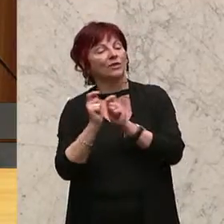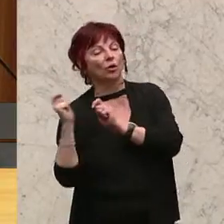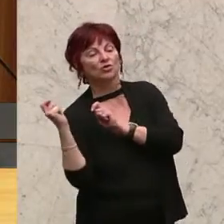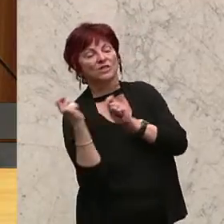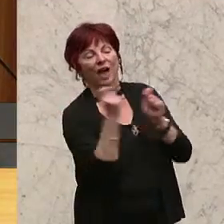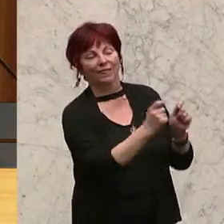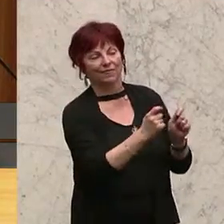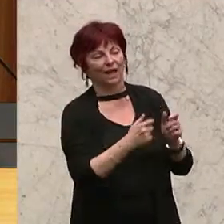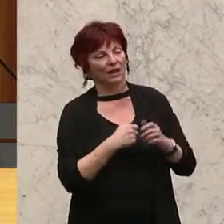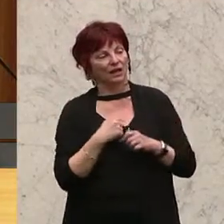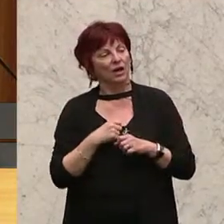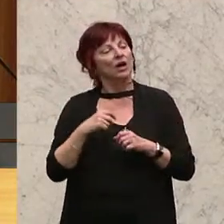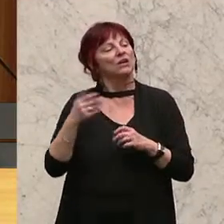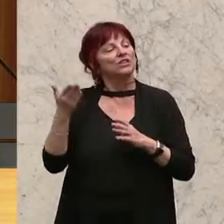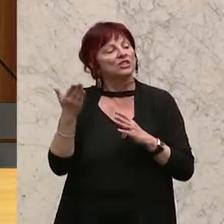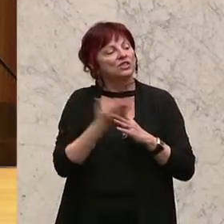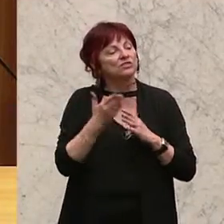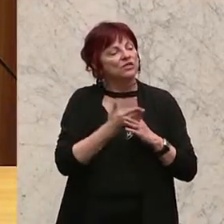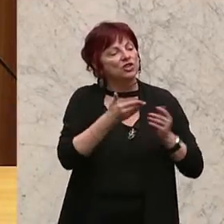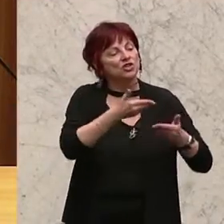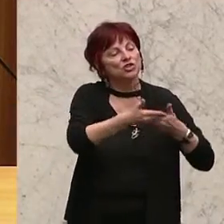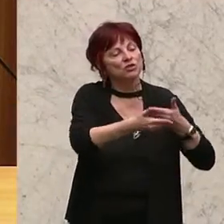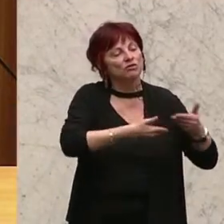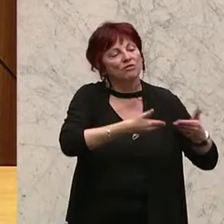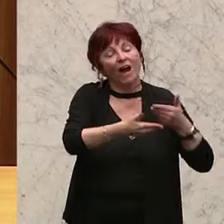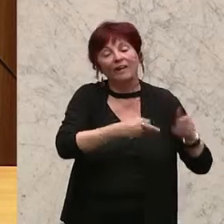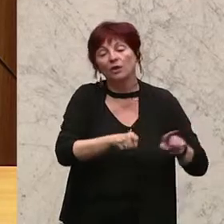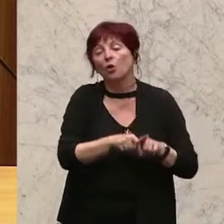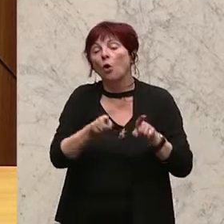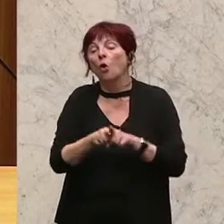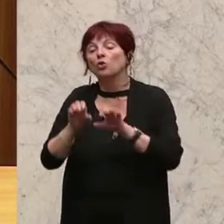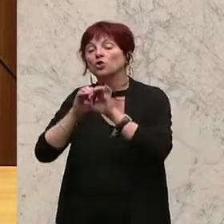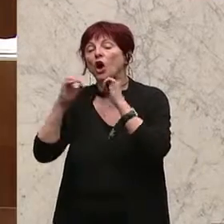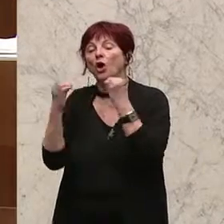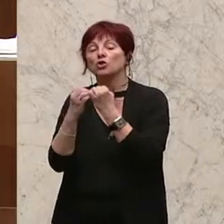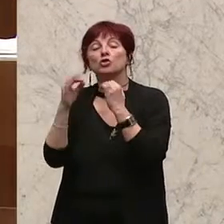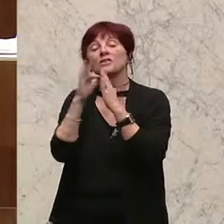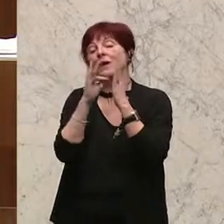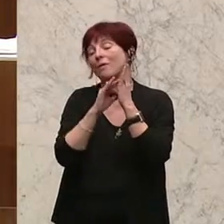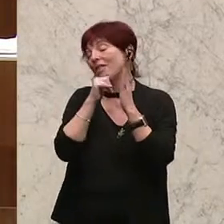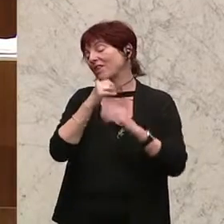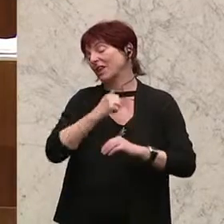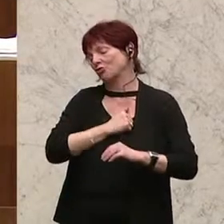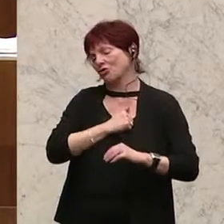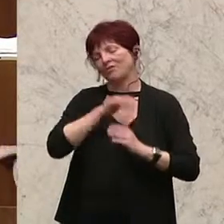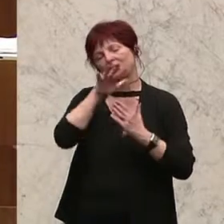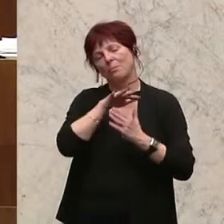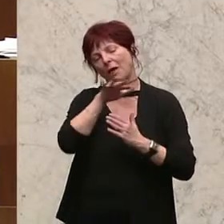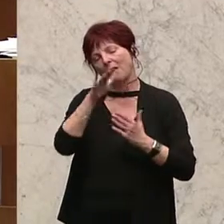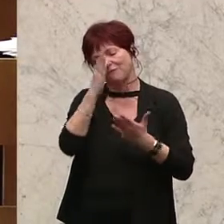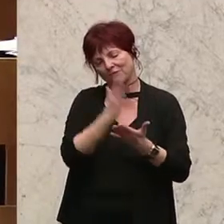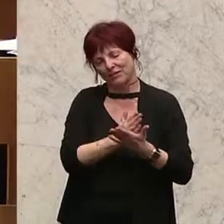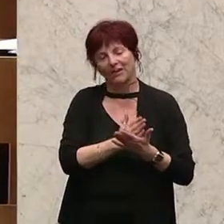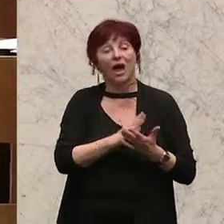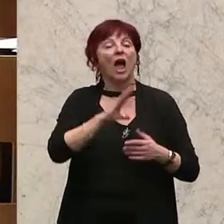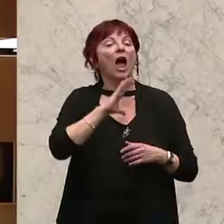weil sie sich zwischen den Verhandlungen und dem Ausschusstermin tabellenmäßig nicht ausgegangen ist, dass wir das zusammengebracht haben. Aber es sind in Wirklichkeit die